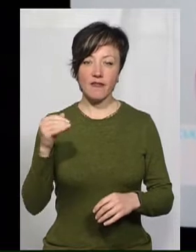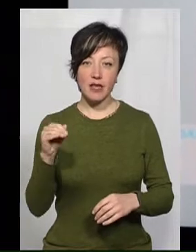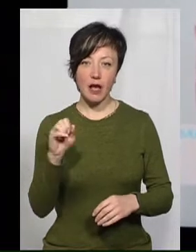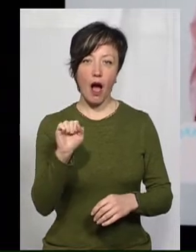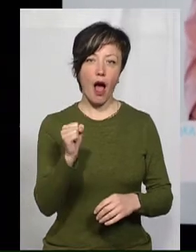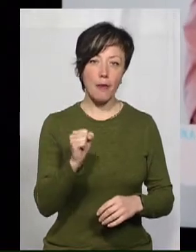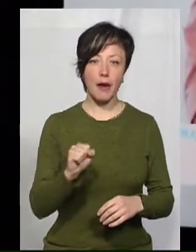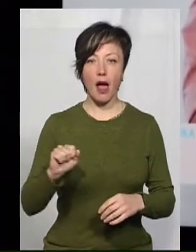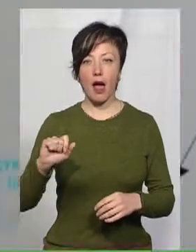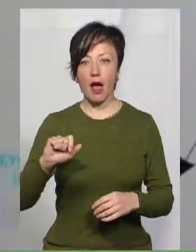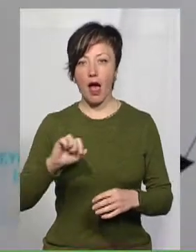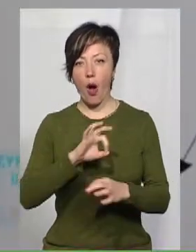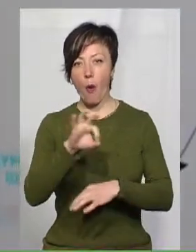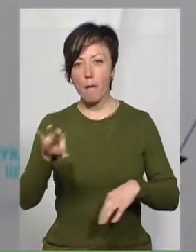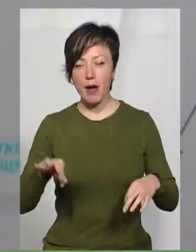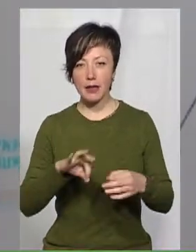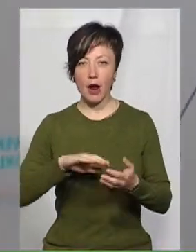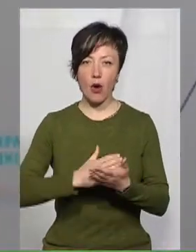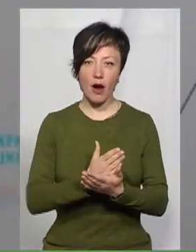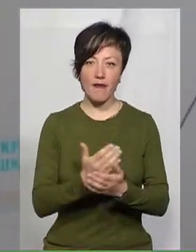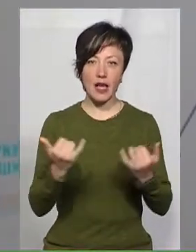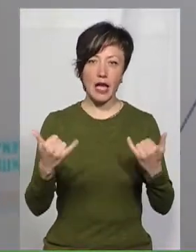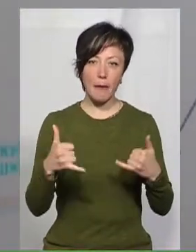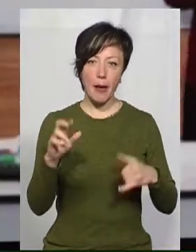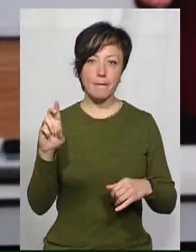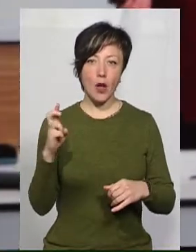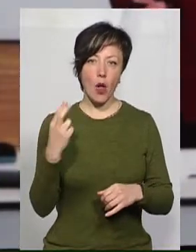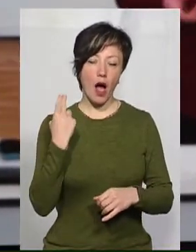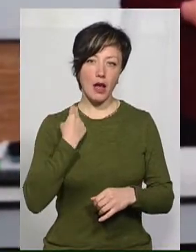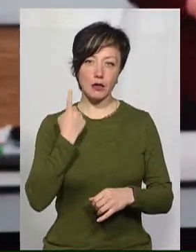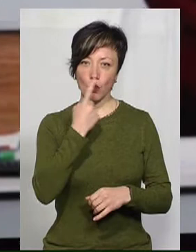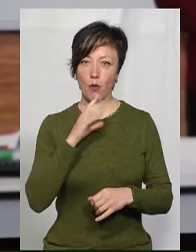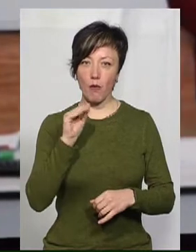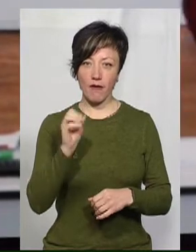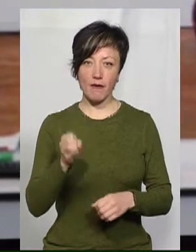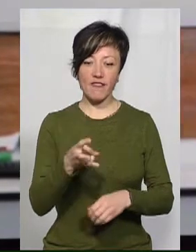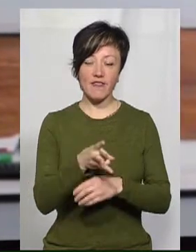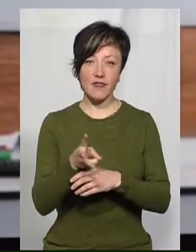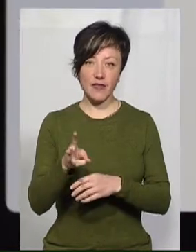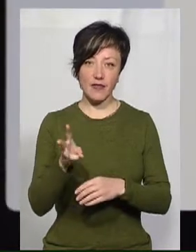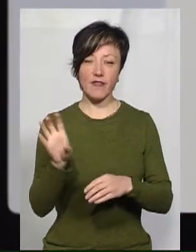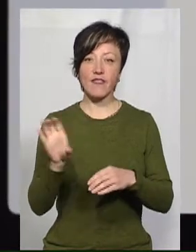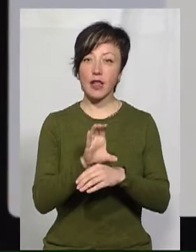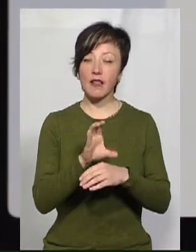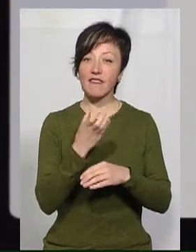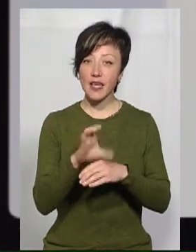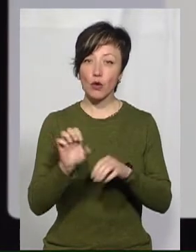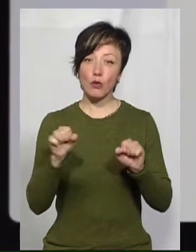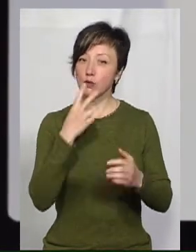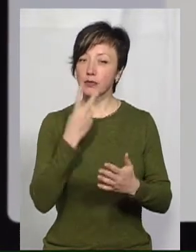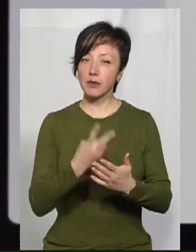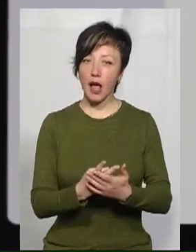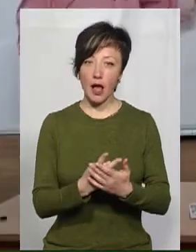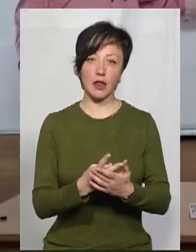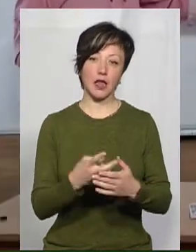алгебри, геометрії, географії, хімії, біології та англійської мови. Навчальні відео можна переглянути і на ютуб-каналі Міністерства освіти